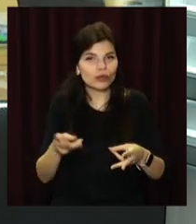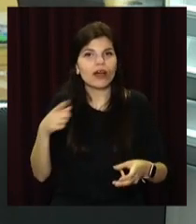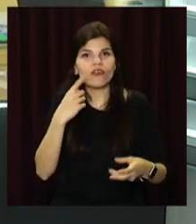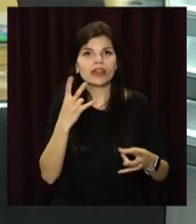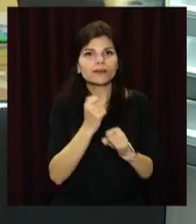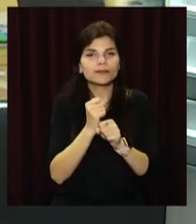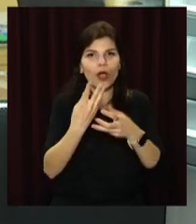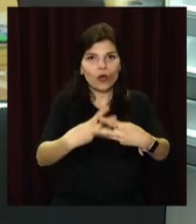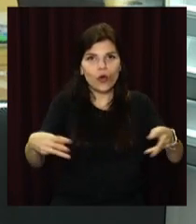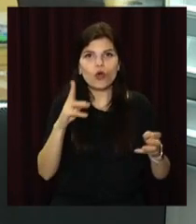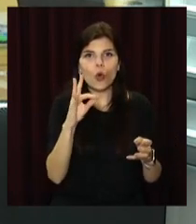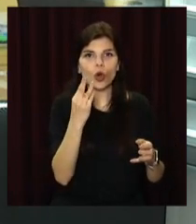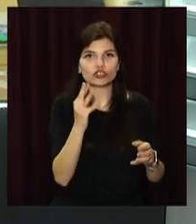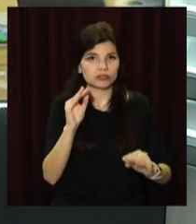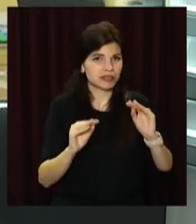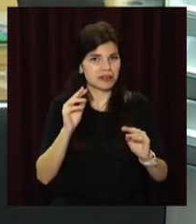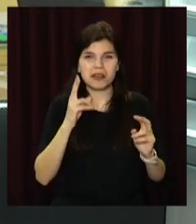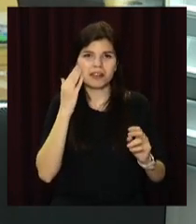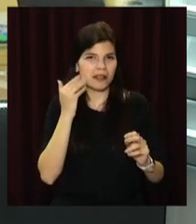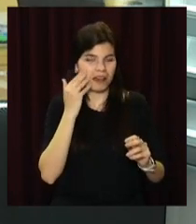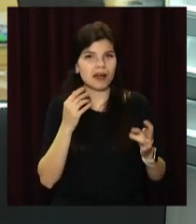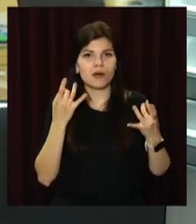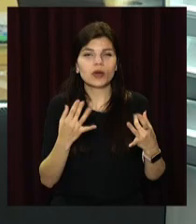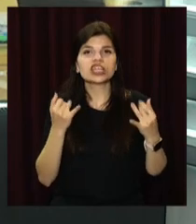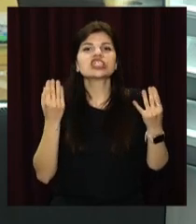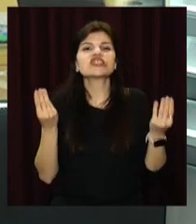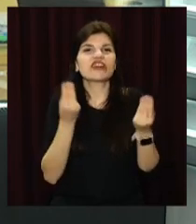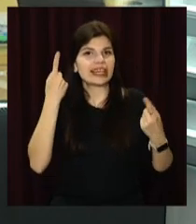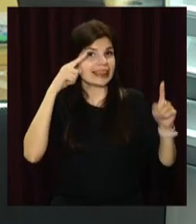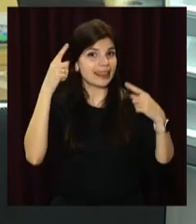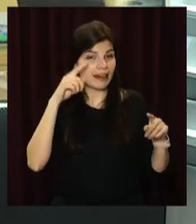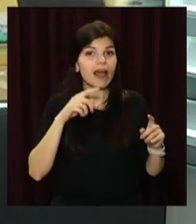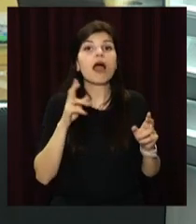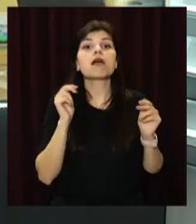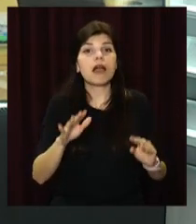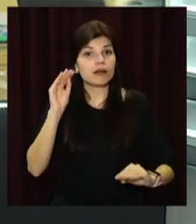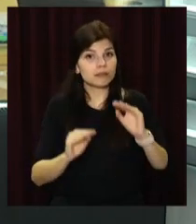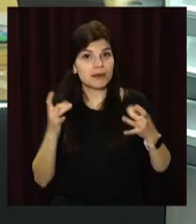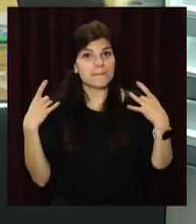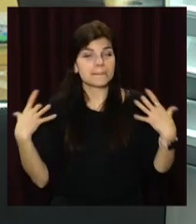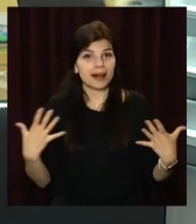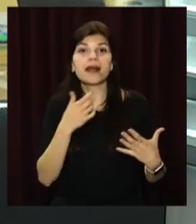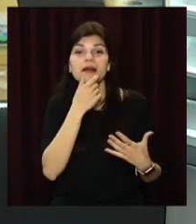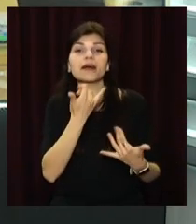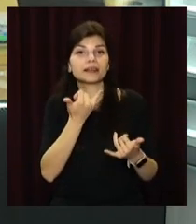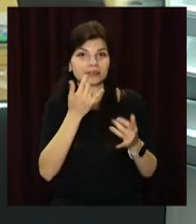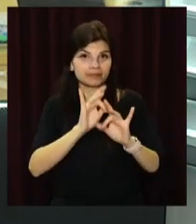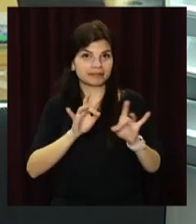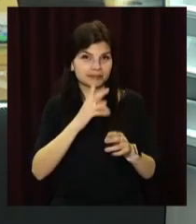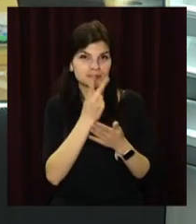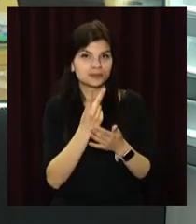кошика. Для цього потрібно небагато – підручні матеріали та свіжі ідеї. Як задекорувати святковий кошик – дивіться далі.